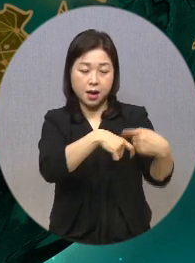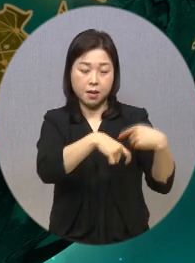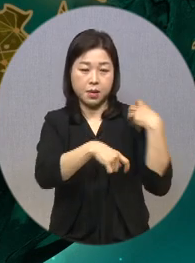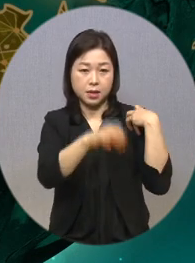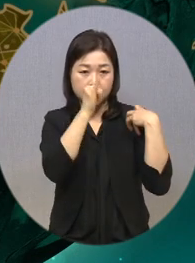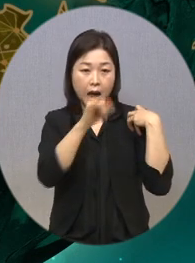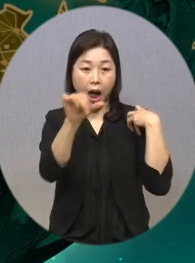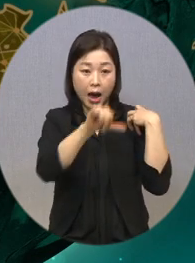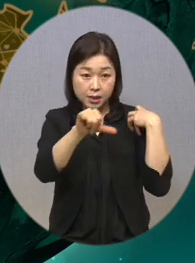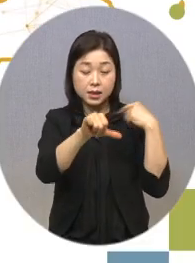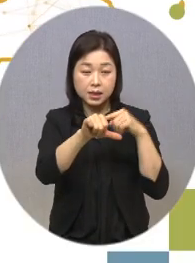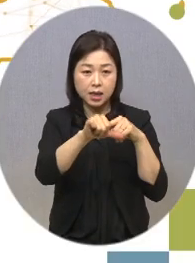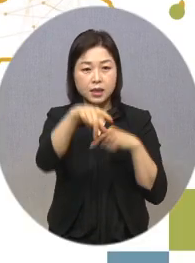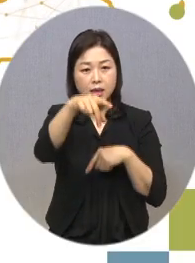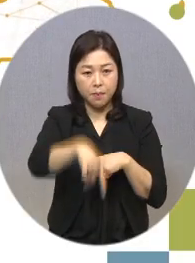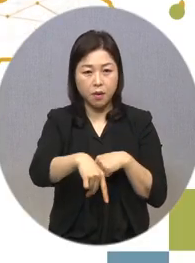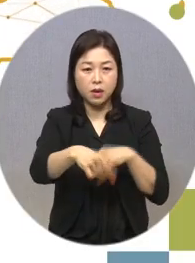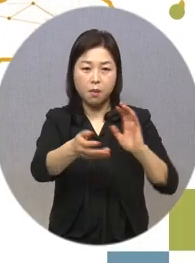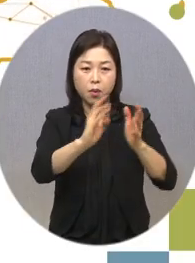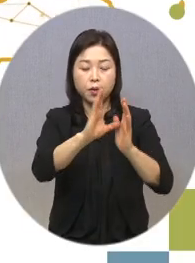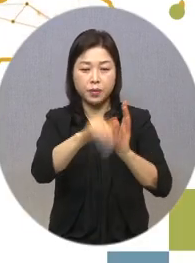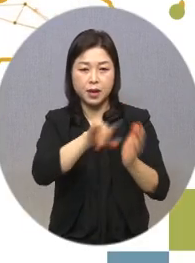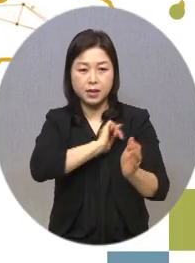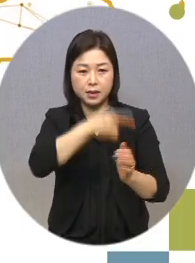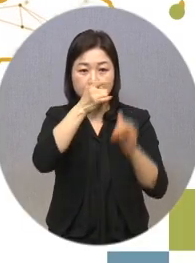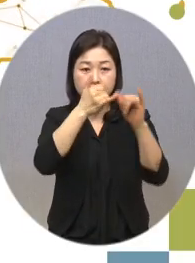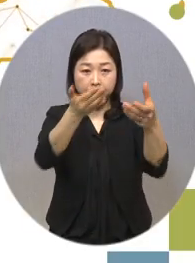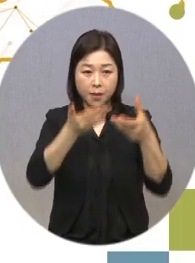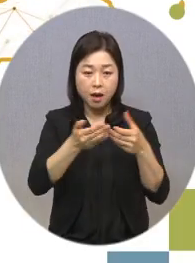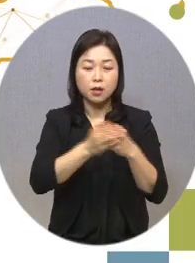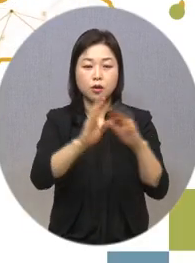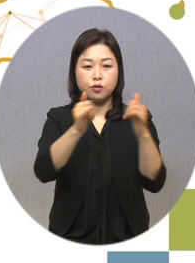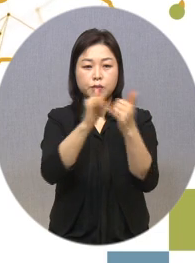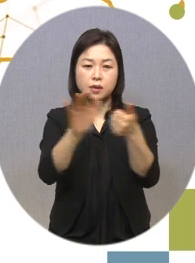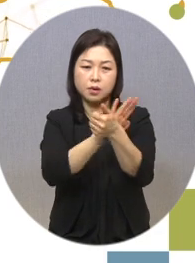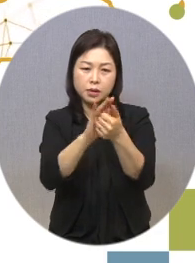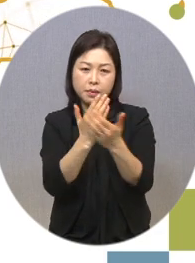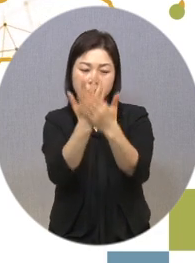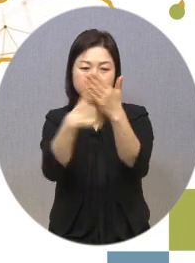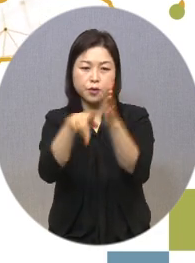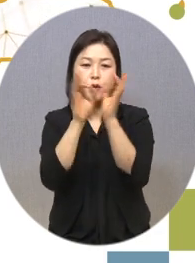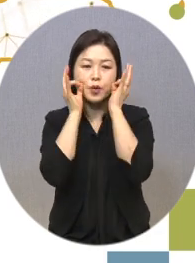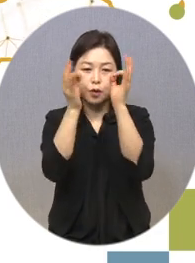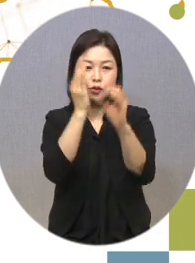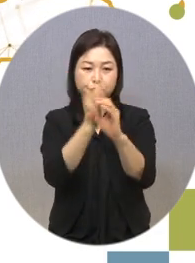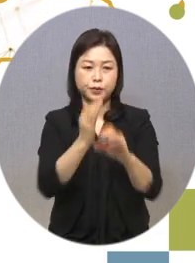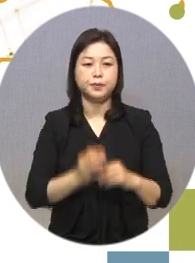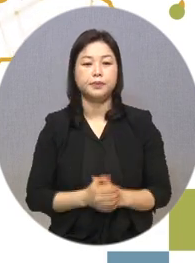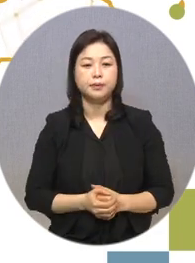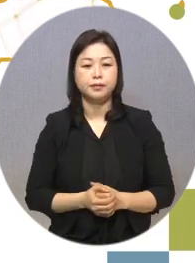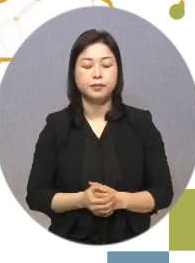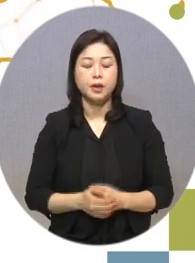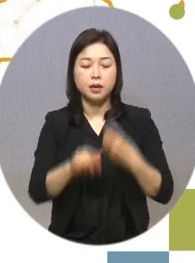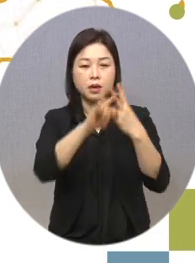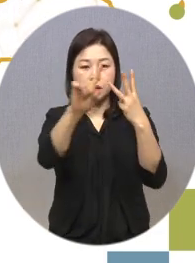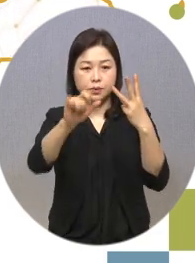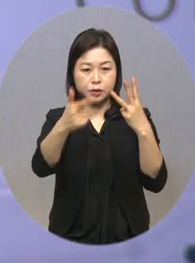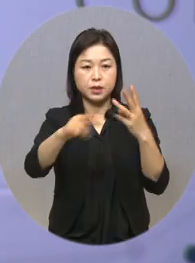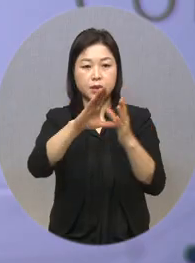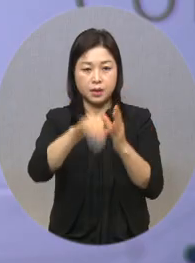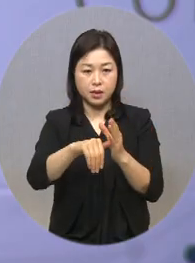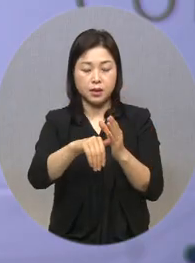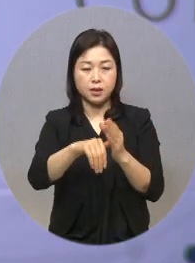사회보장 포럼에서 최후 수상을 수상하는 등 대국민 서비스 개선에 노력하고 있습니다. 또 지난 4월